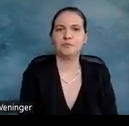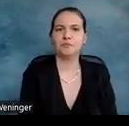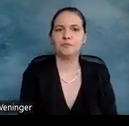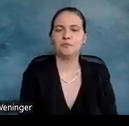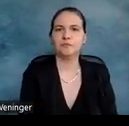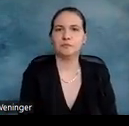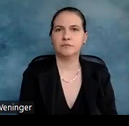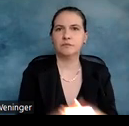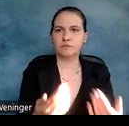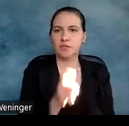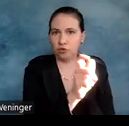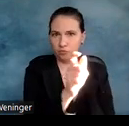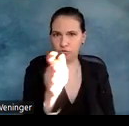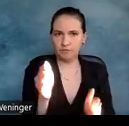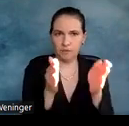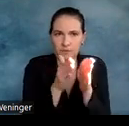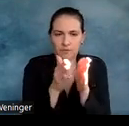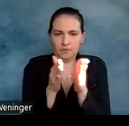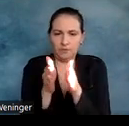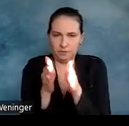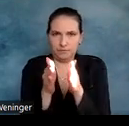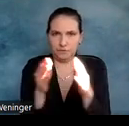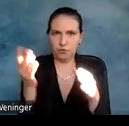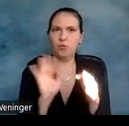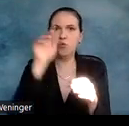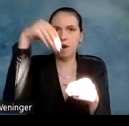besteht, dass das Buchstaben zu dicht beieinander stehen und dadurch Überfüllung entsteht.